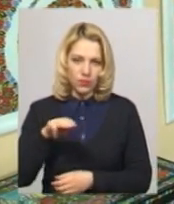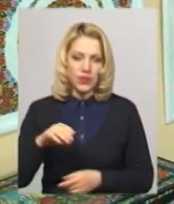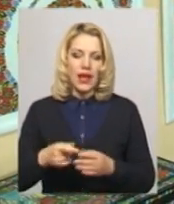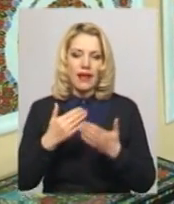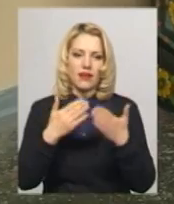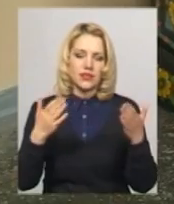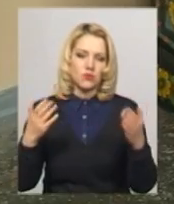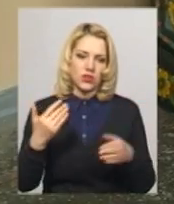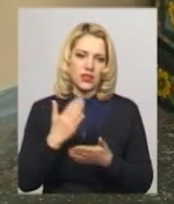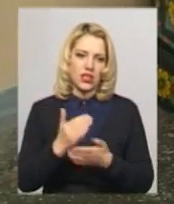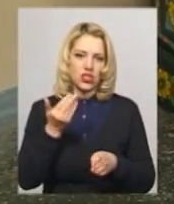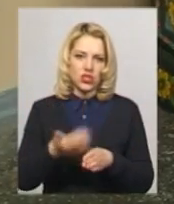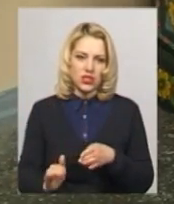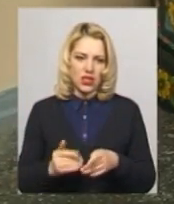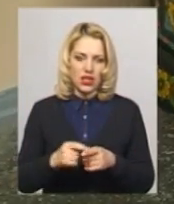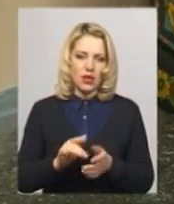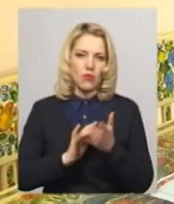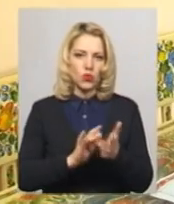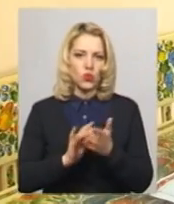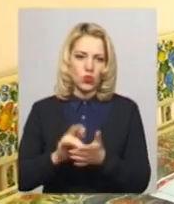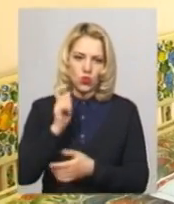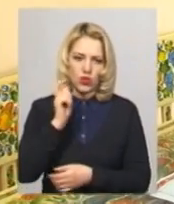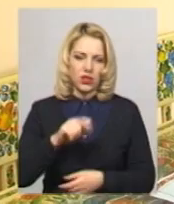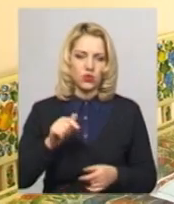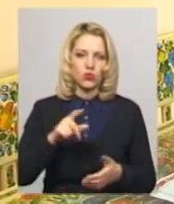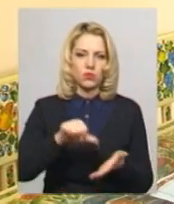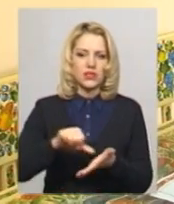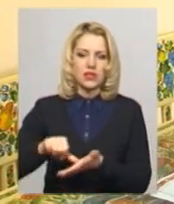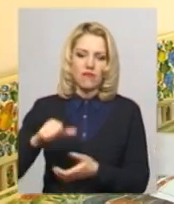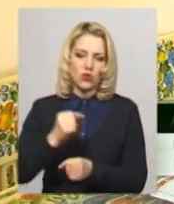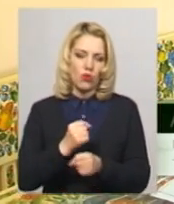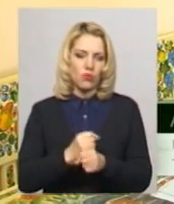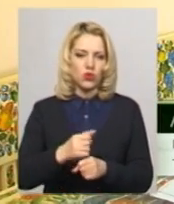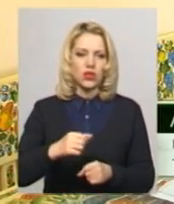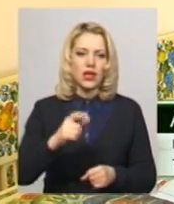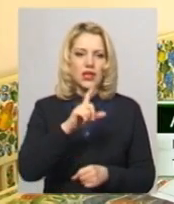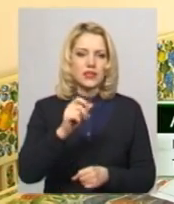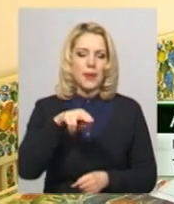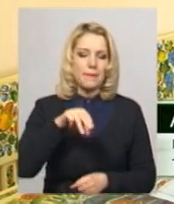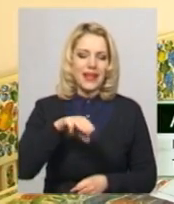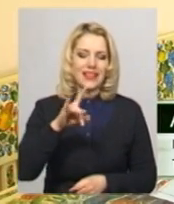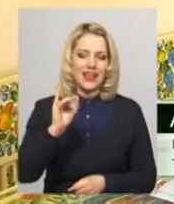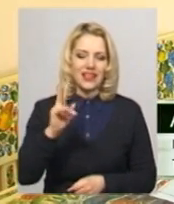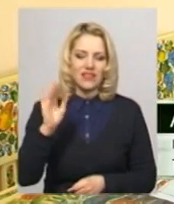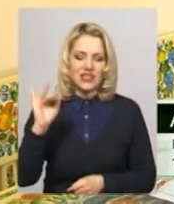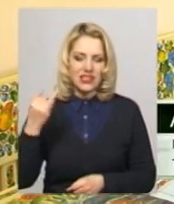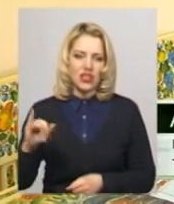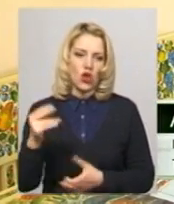експозиція є частиною промотуру Україною. Тут представлені роботи з петриківським розписом на